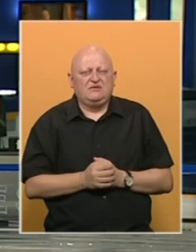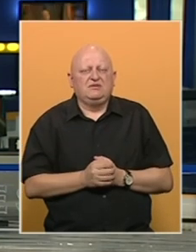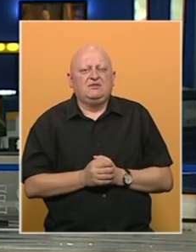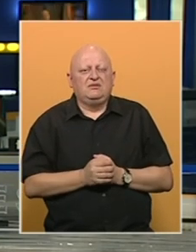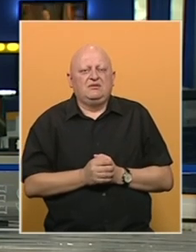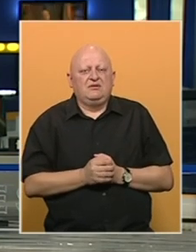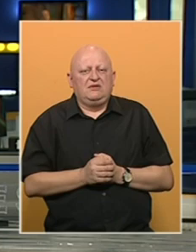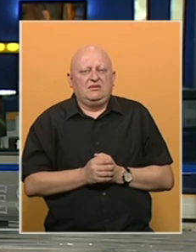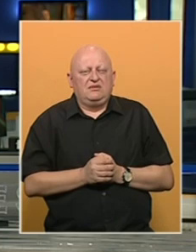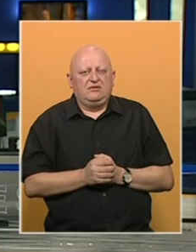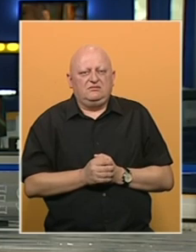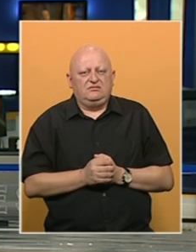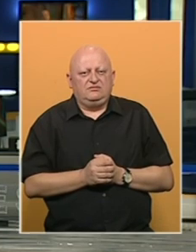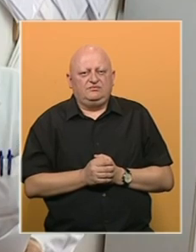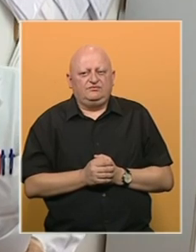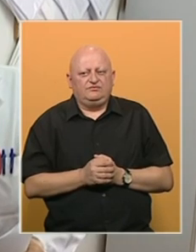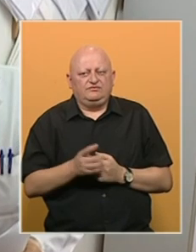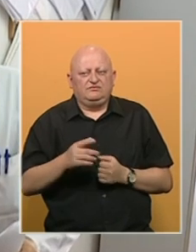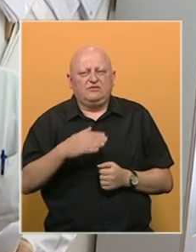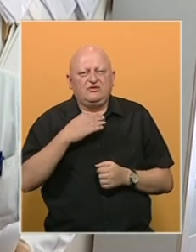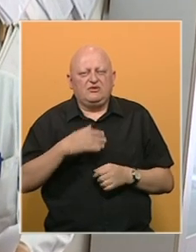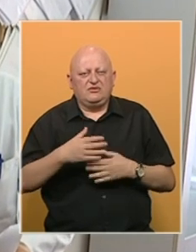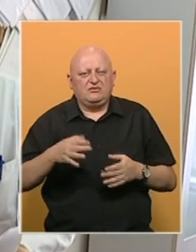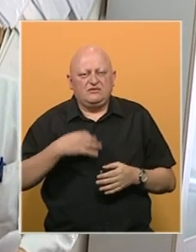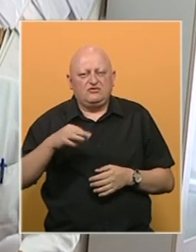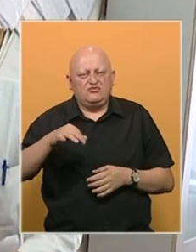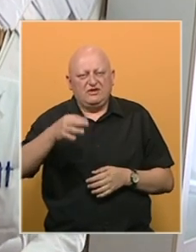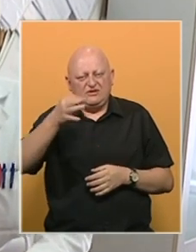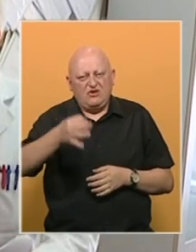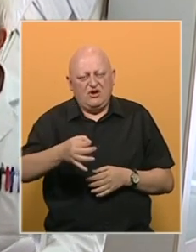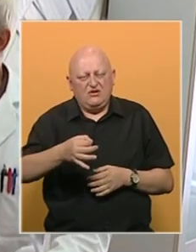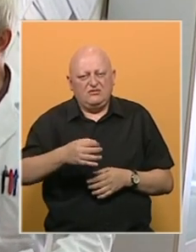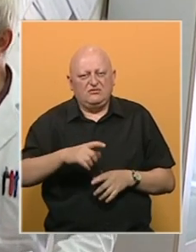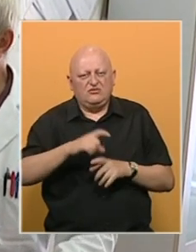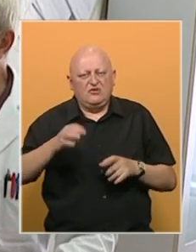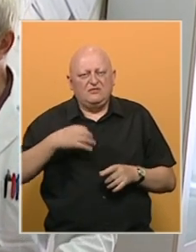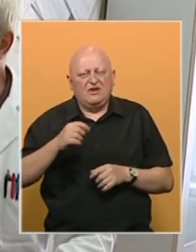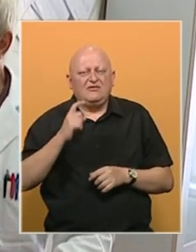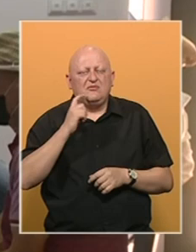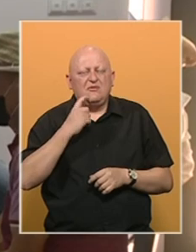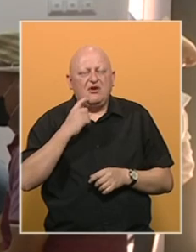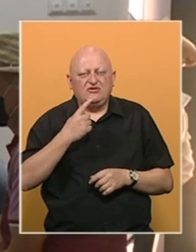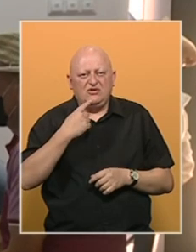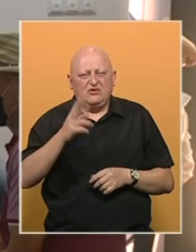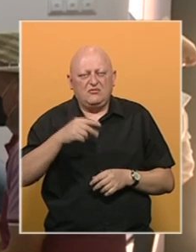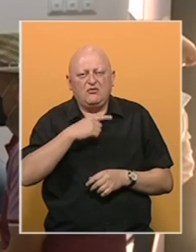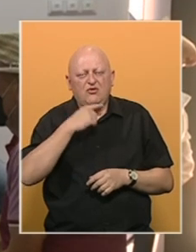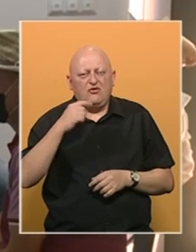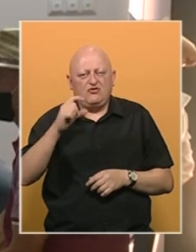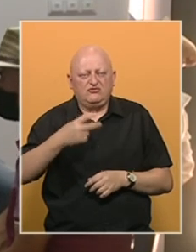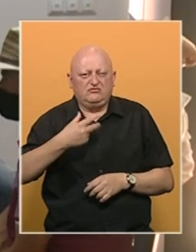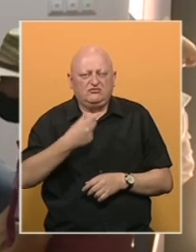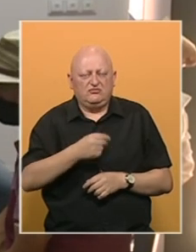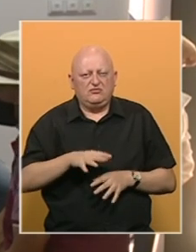situacije. U Zavodu za javno zdravstvo Tuzlanskog kantona i Domu zdravlja Bihać ističu da imaju dovoljno doza